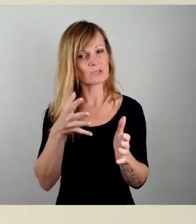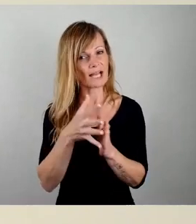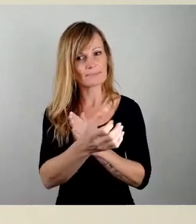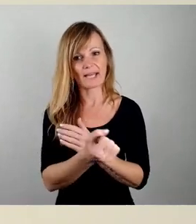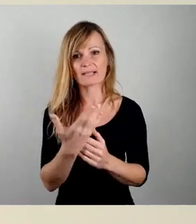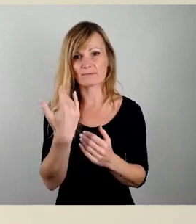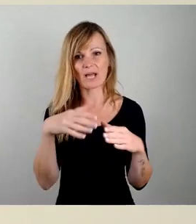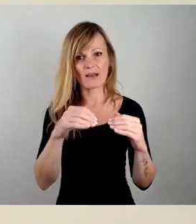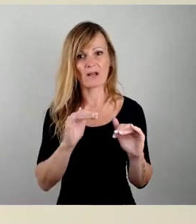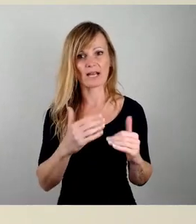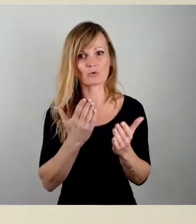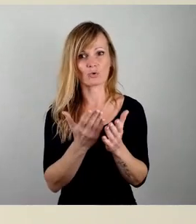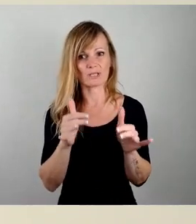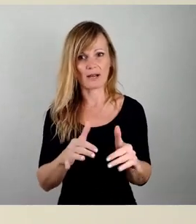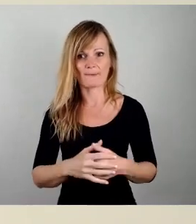angegeben ist.